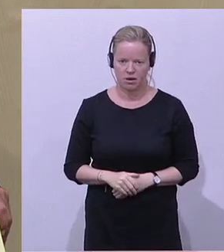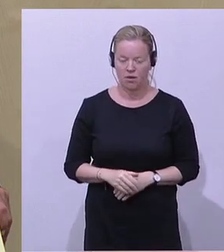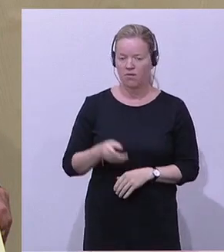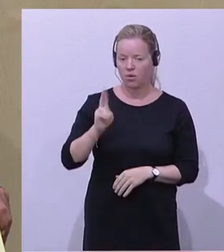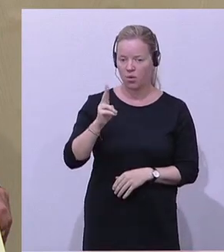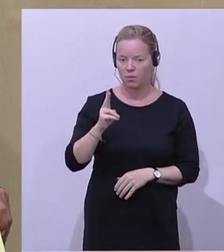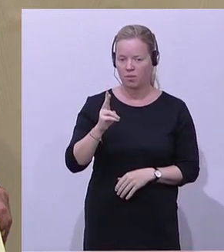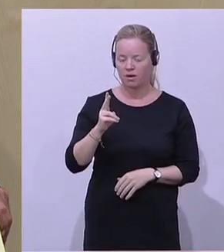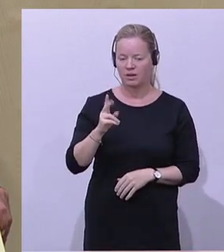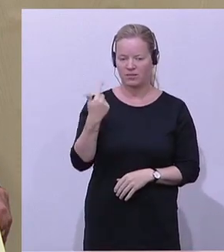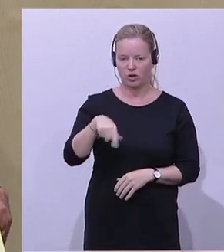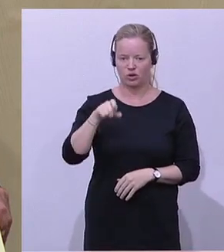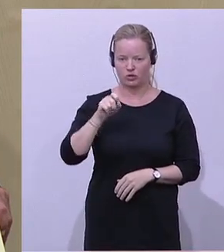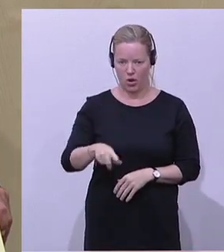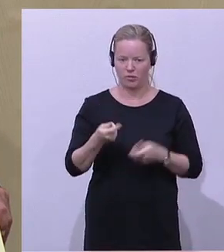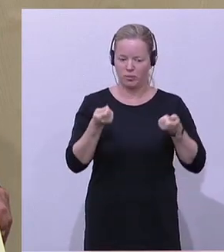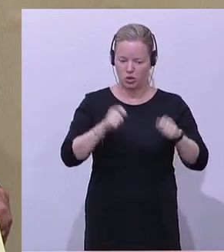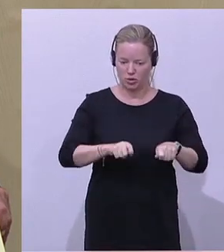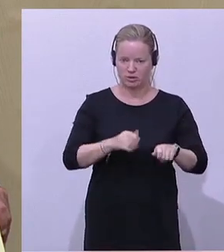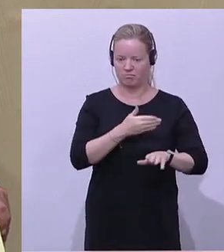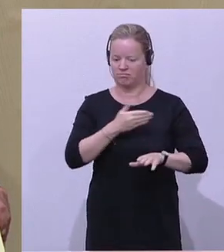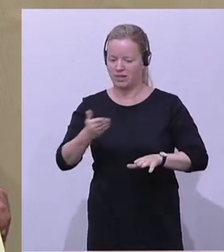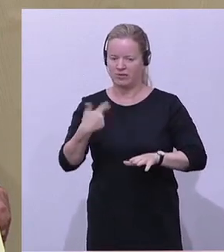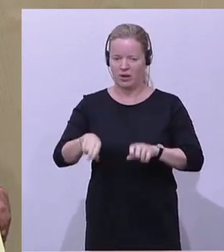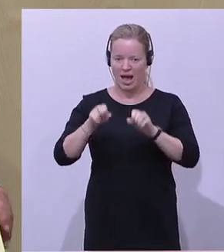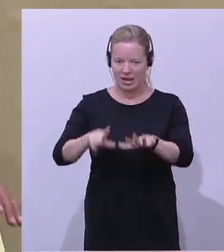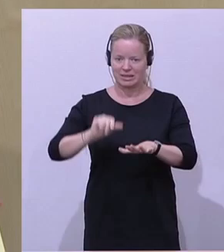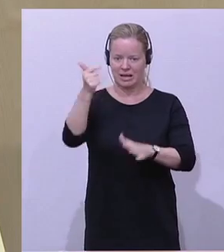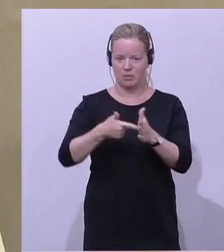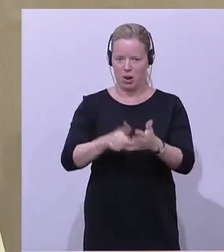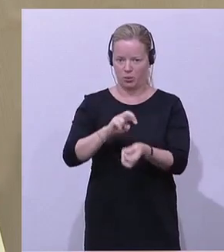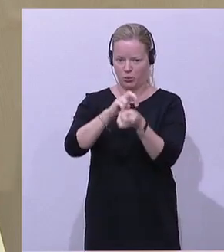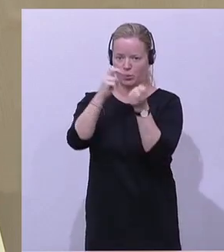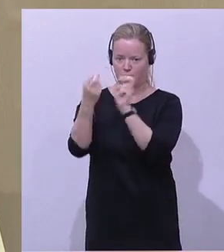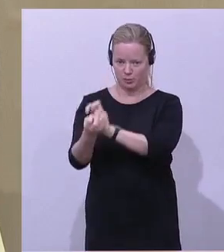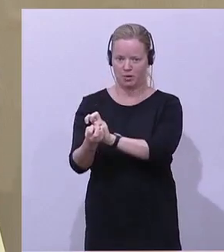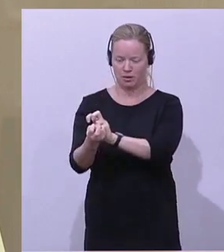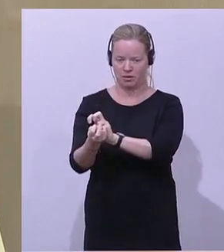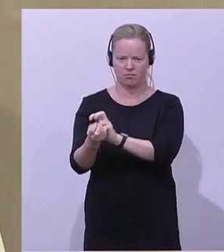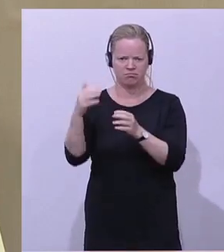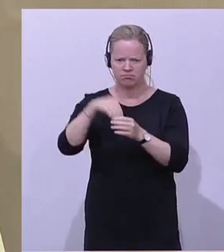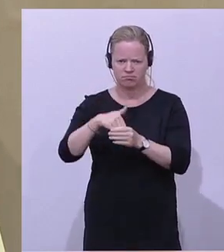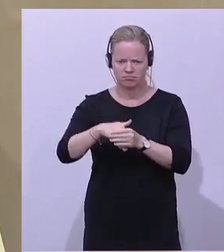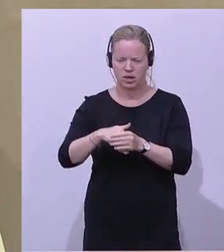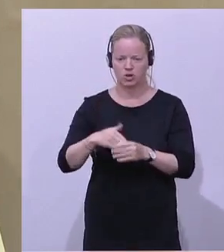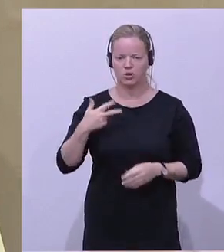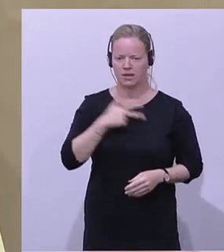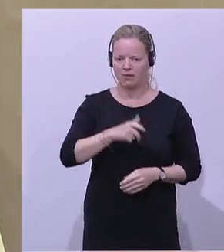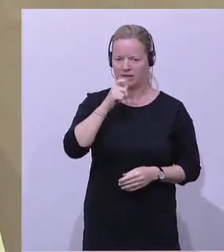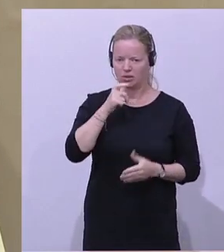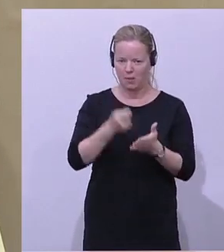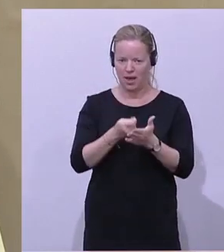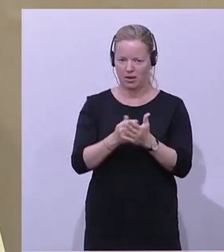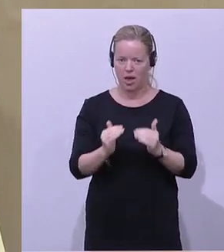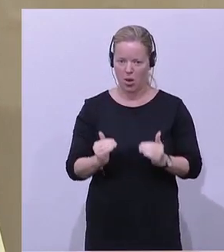Denn 2012 beschlossen, 2018 erstmals umgesetzt, war die Erhöhung der Sozialversicherungsbeiträge